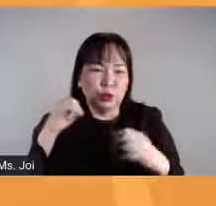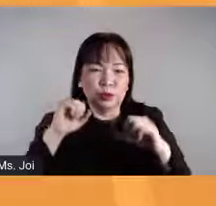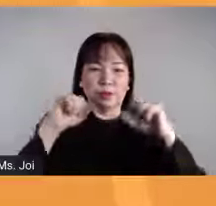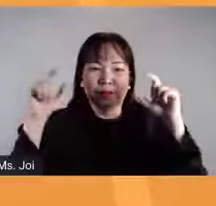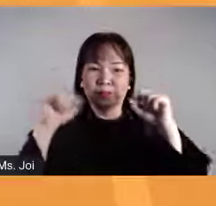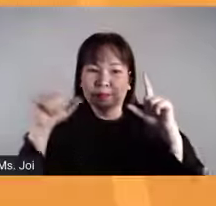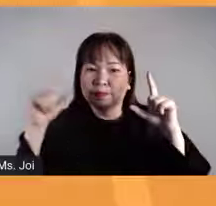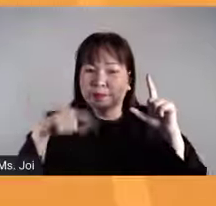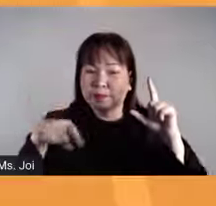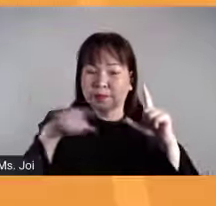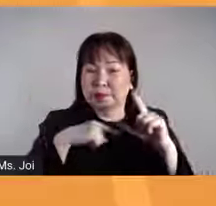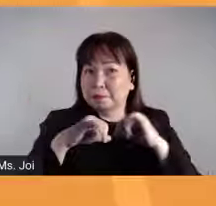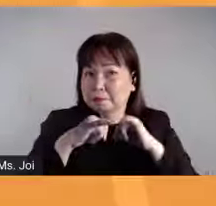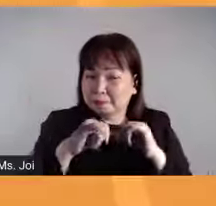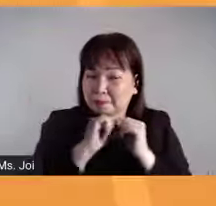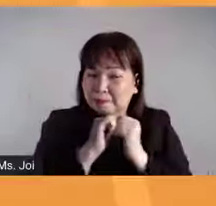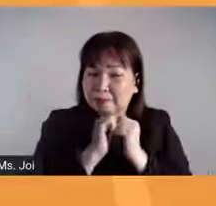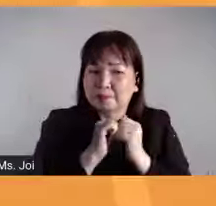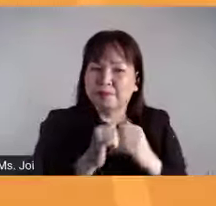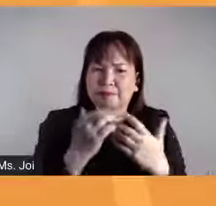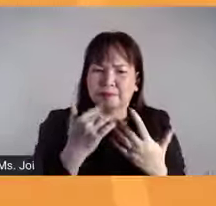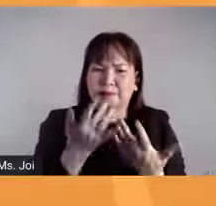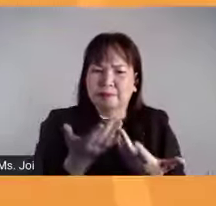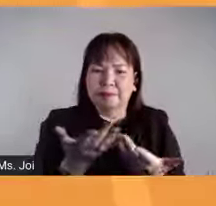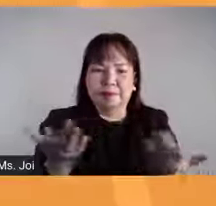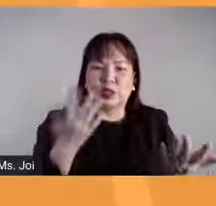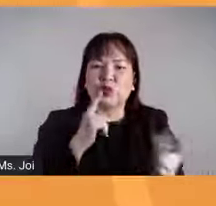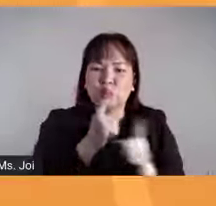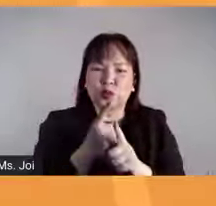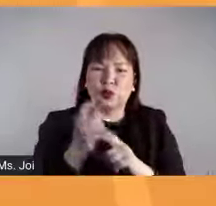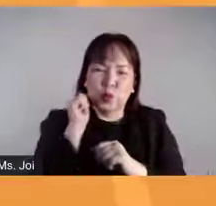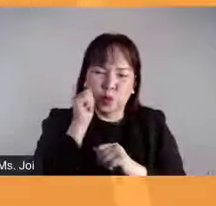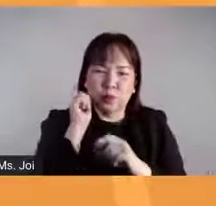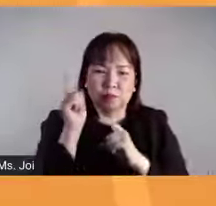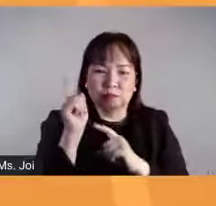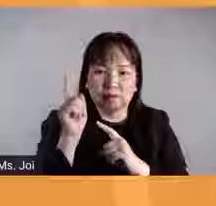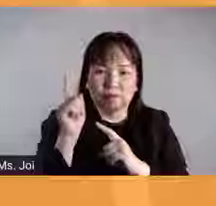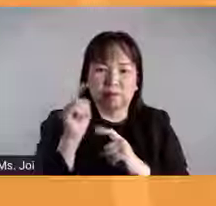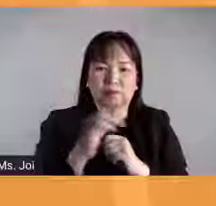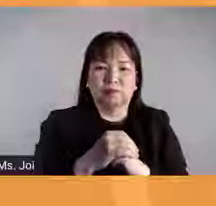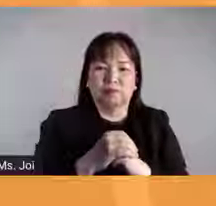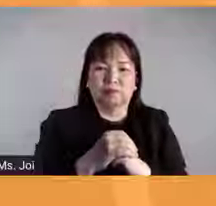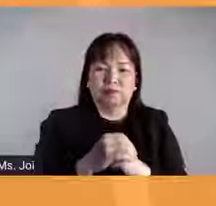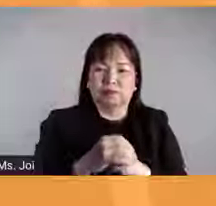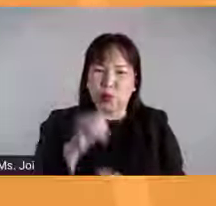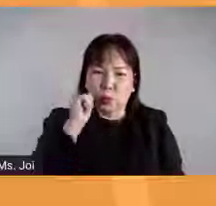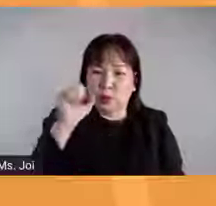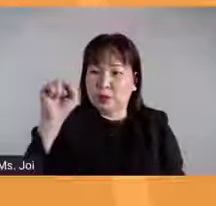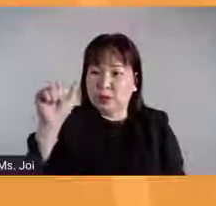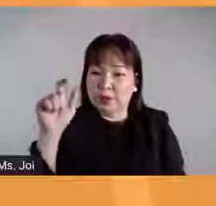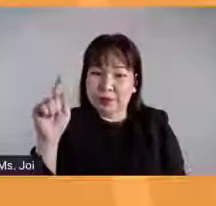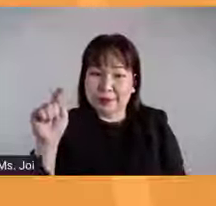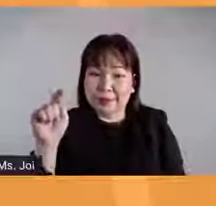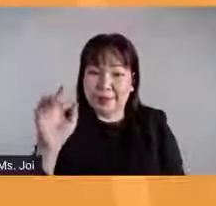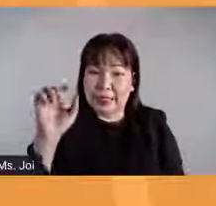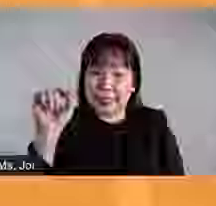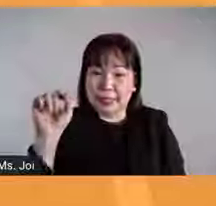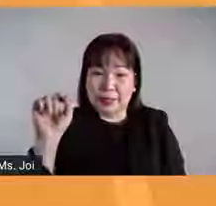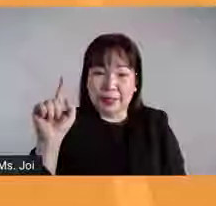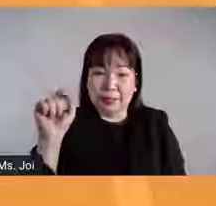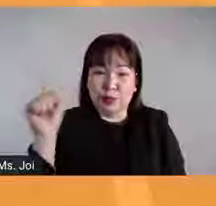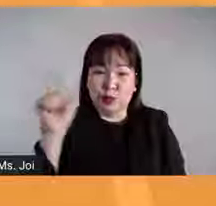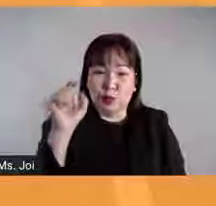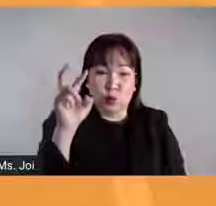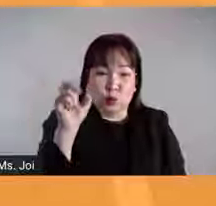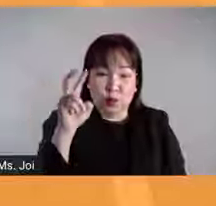kaagapay at kalente, isa na po sa inyong inaabangan tuwing Sabado ng umaga, alas 11 hanggang alas 12 ng tanghali ang